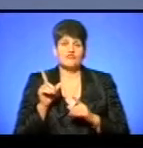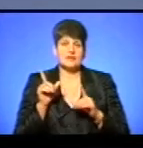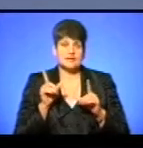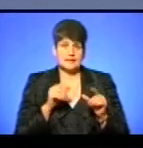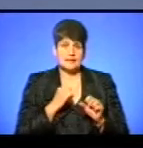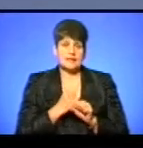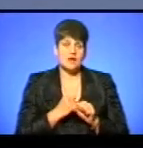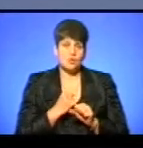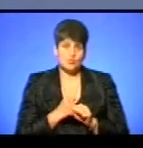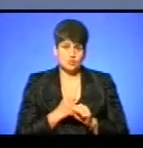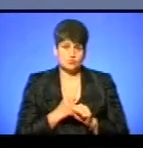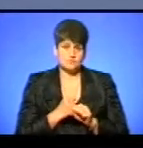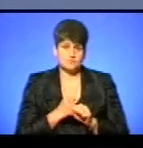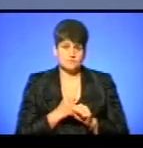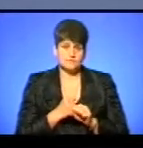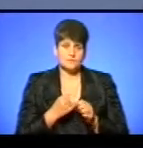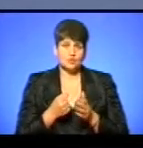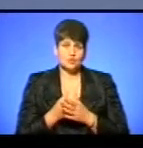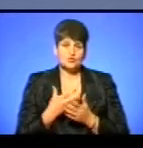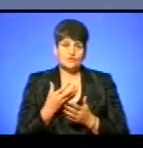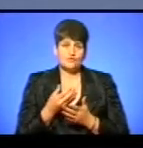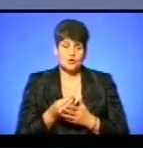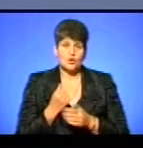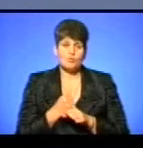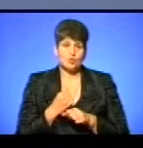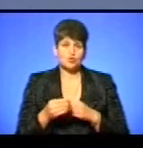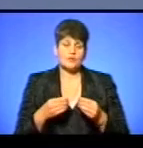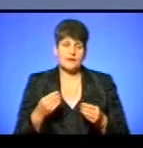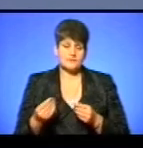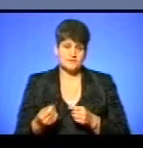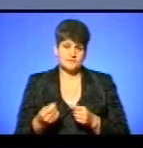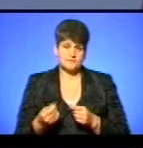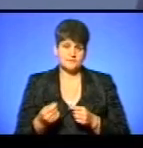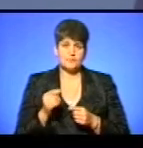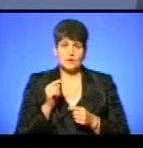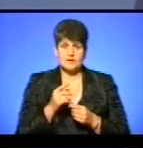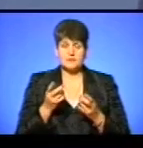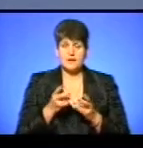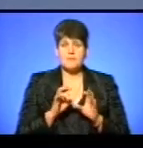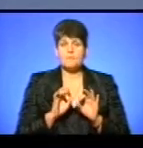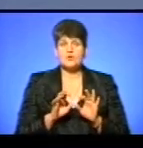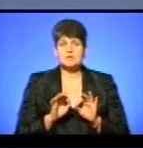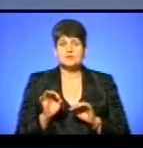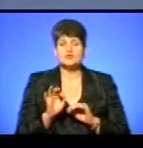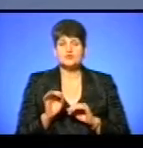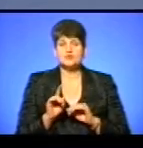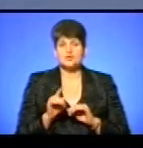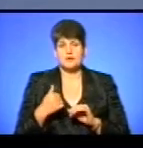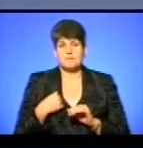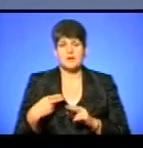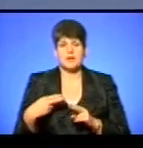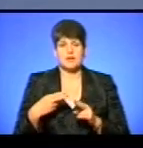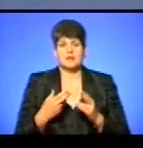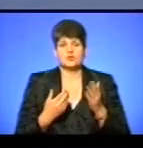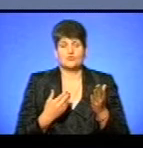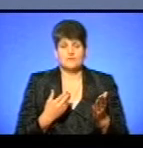на роботу до своїх роботодавців, то їм треба пояснити про те, що щоб я до вас приїхав,